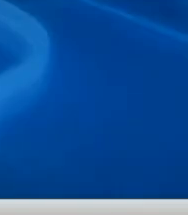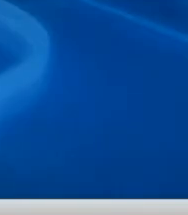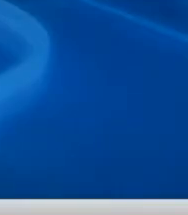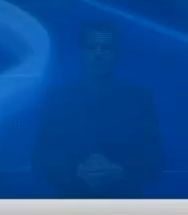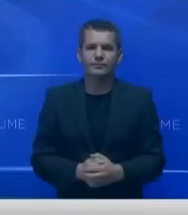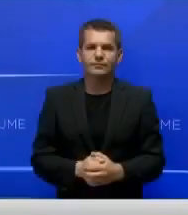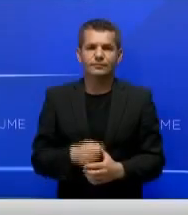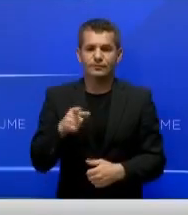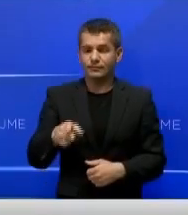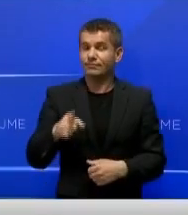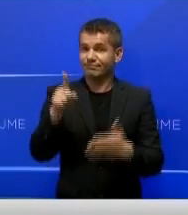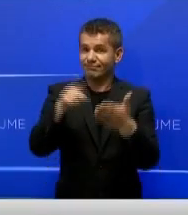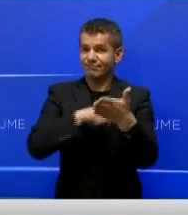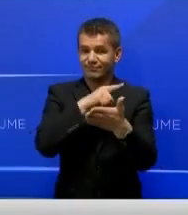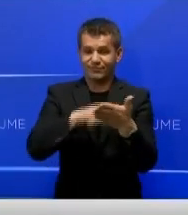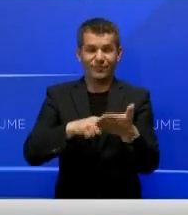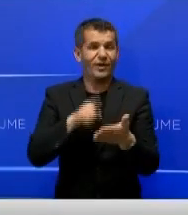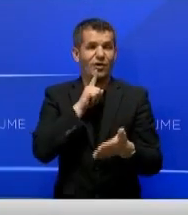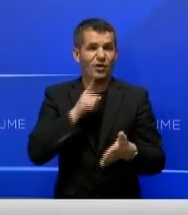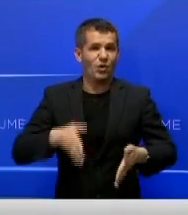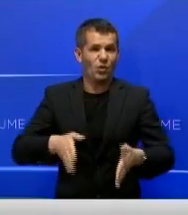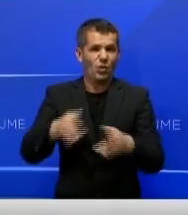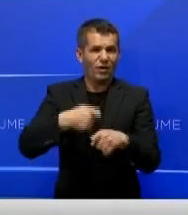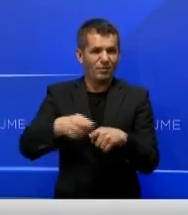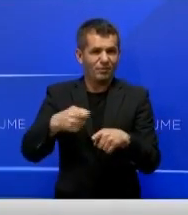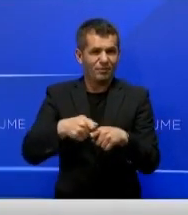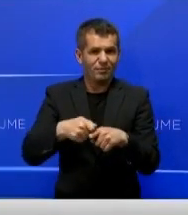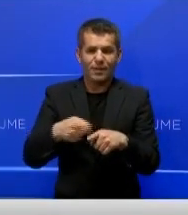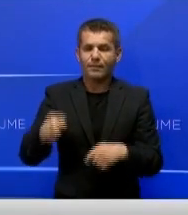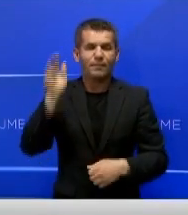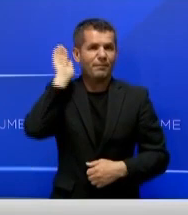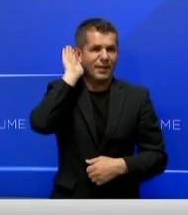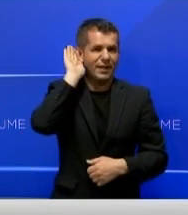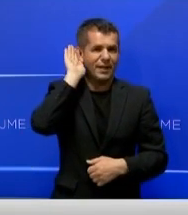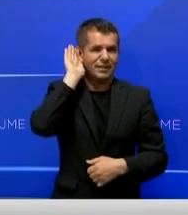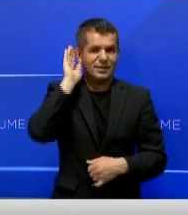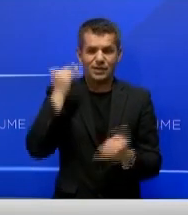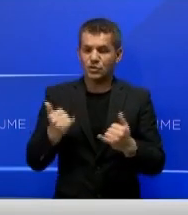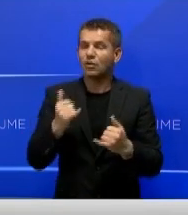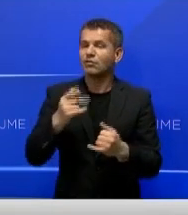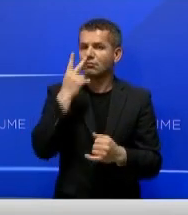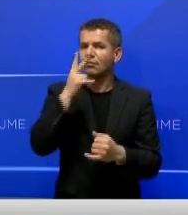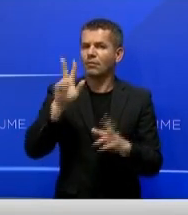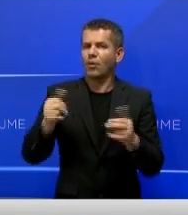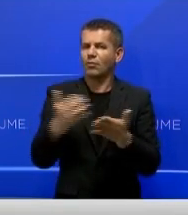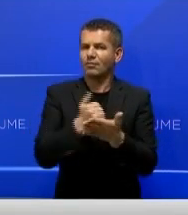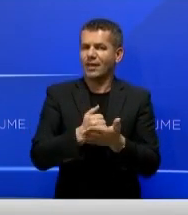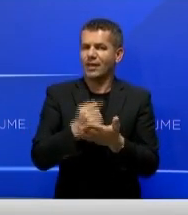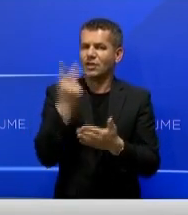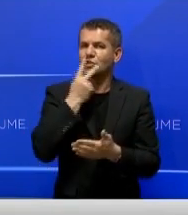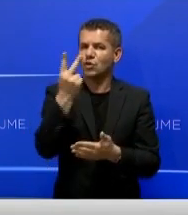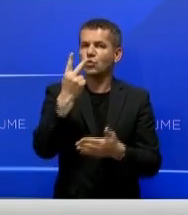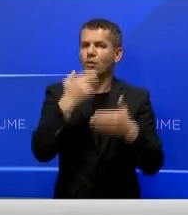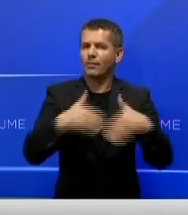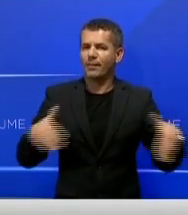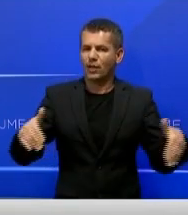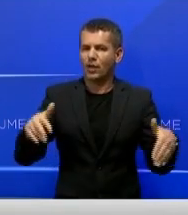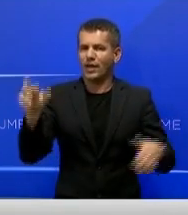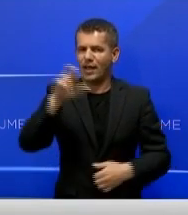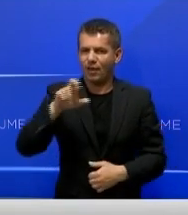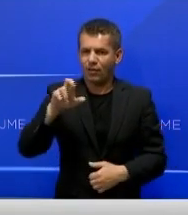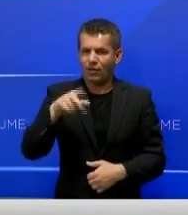Me anullimin e tenderit për mirëmbajtjën e rrugve, Ministria Infrastruktures ka rritur t'i kursejrë rrët 22 milion euro.